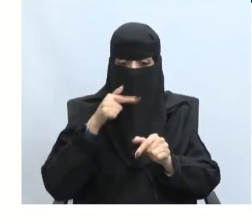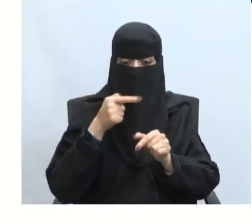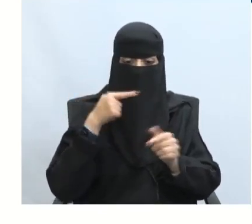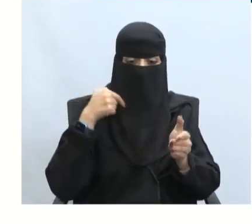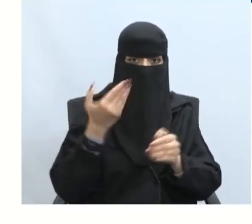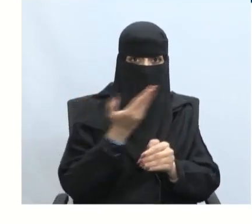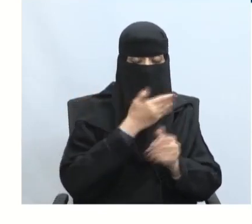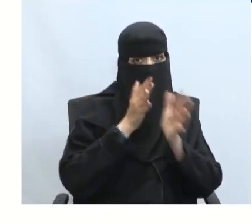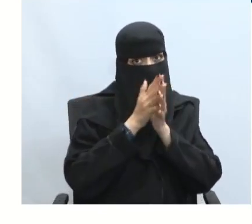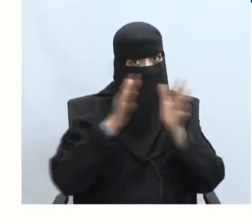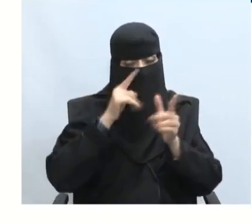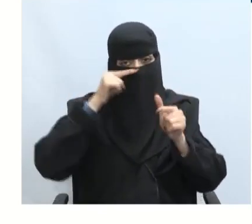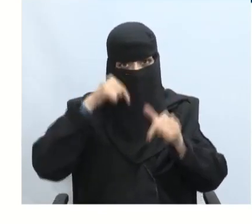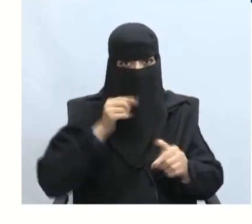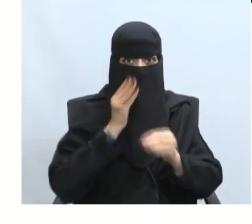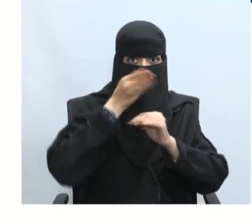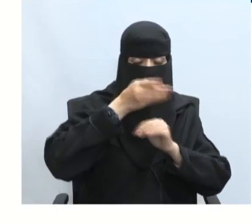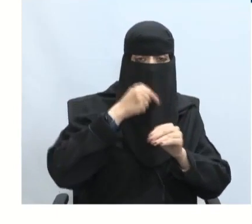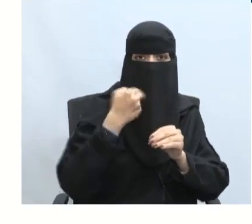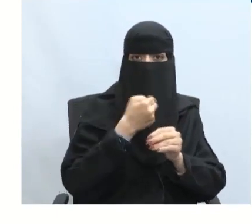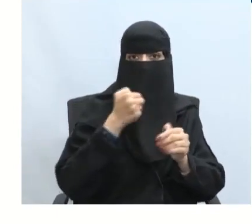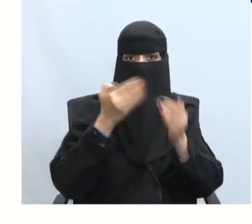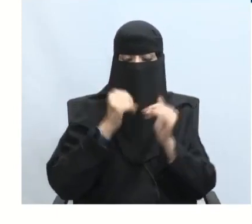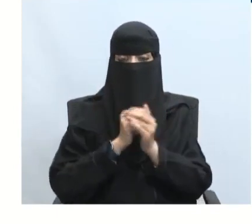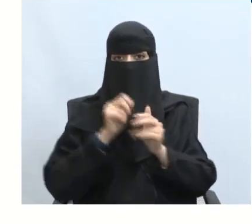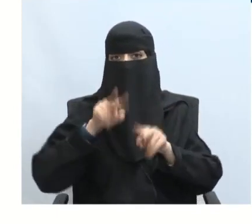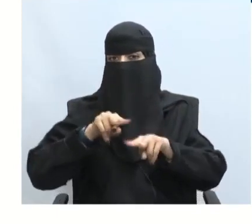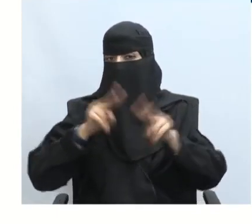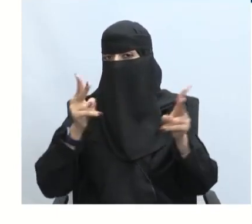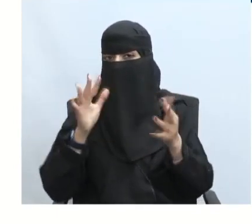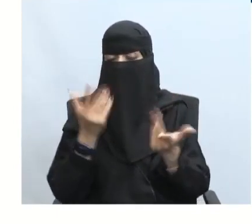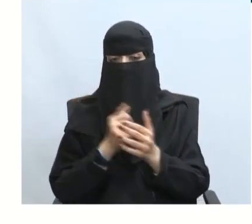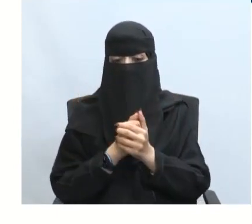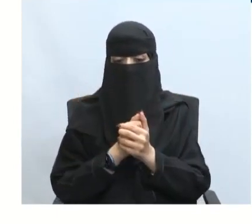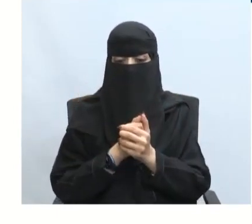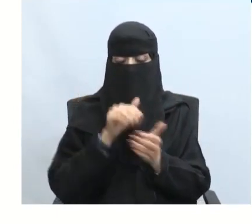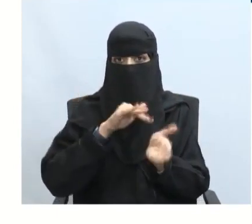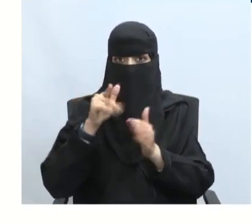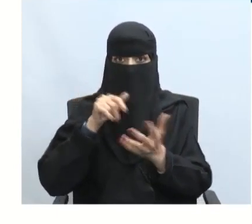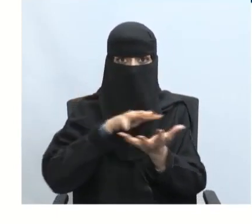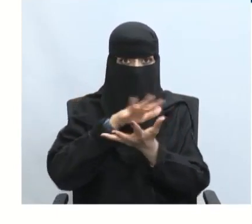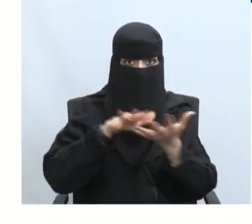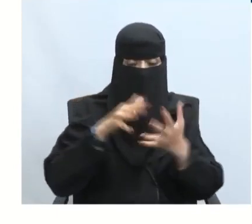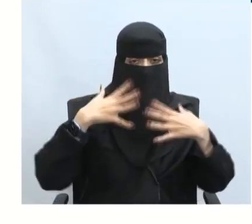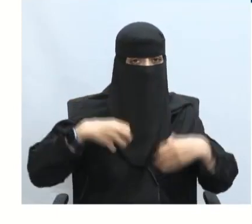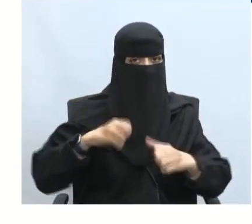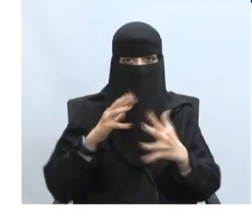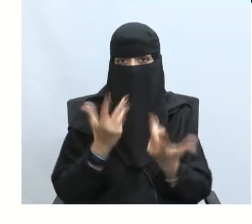تتطلب تدخل حكومي بالنسبة لأوجه الاختلاف بالنسبة للأزمة الصحية